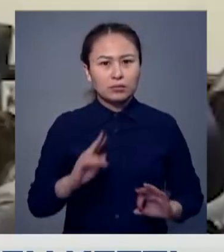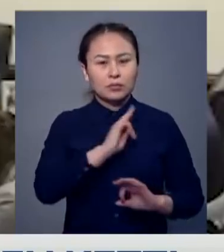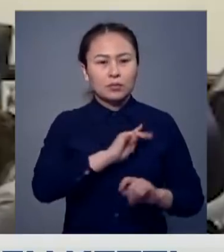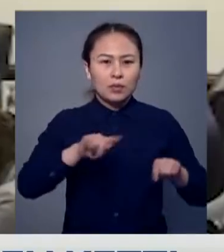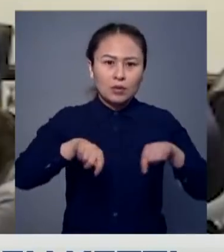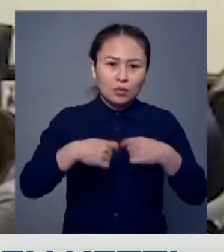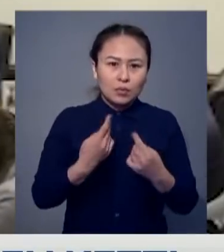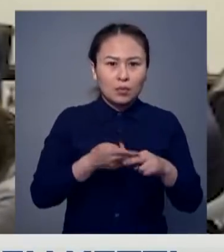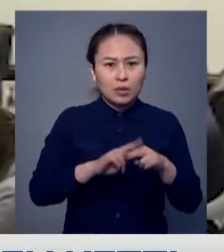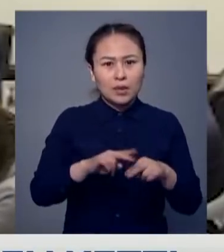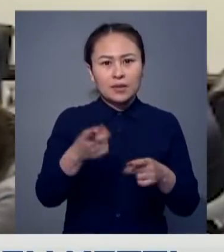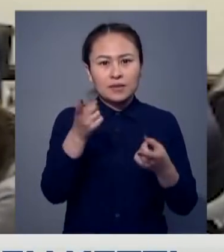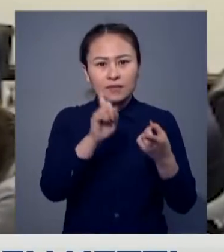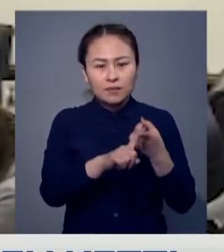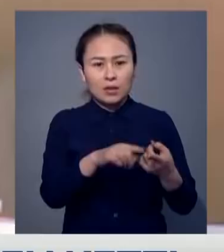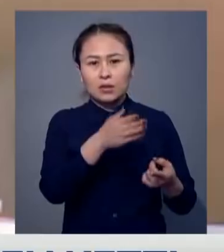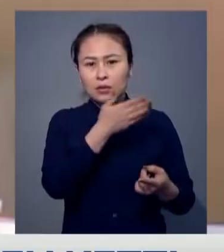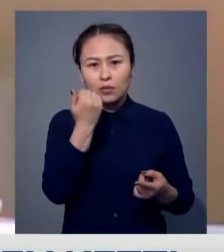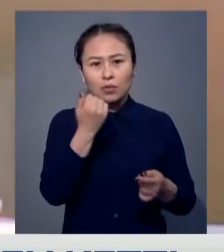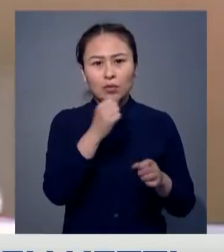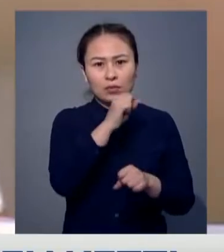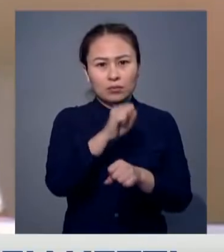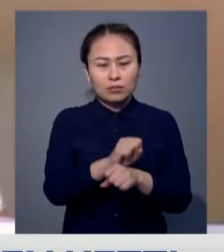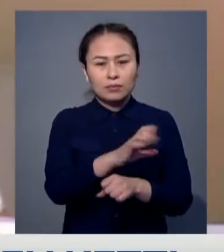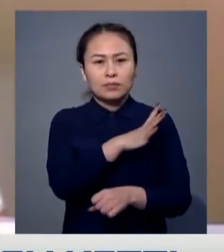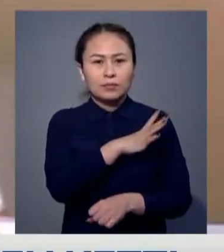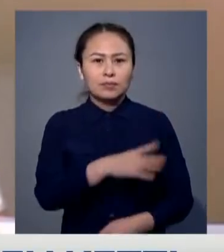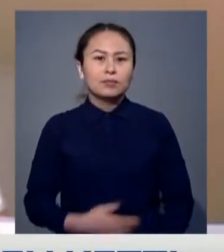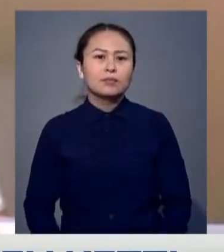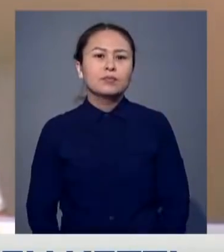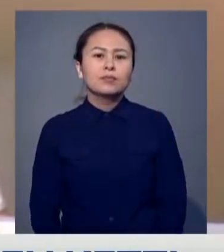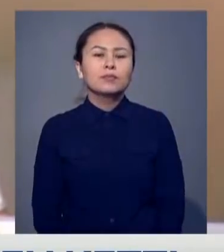құқпызушылық деректерінің болмауына байланысты тергеуді тоқтатқан еді.